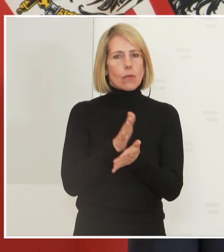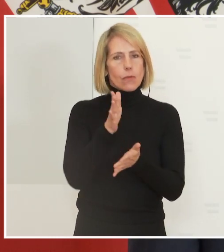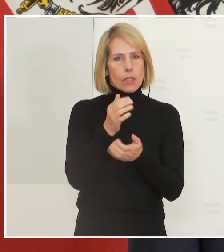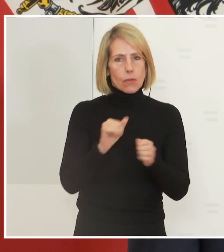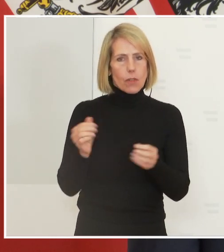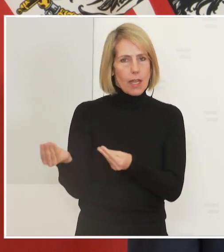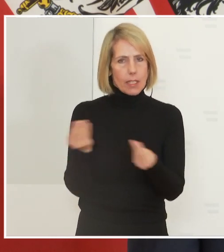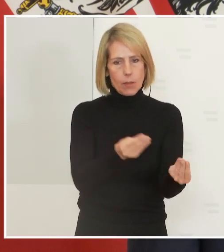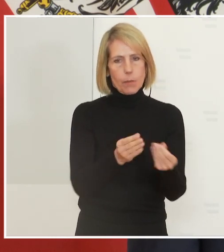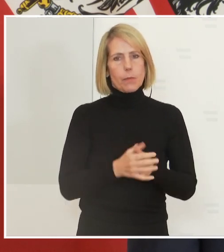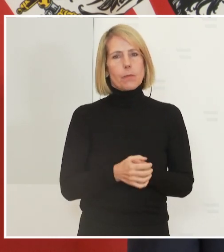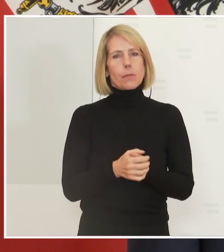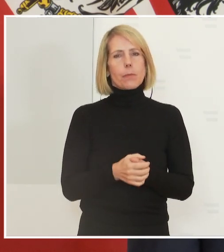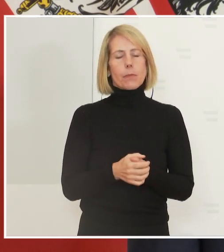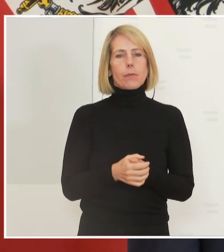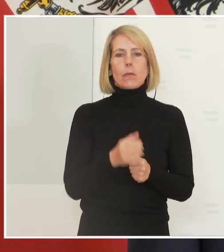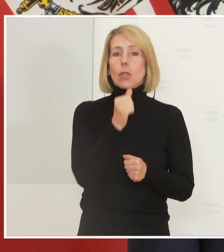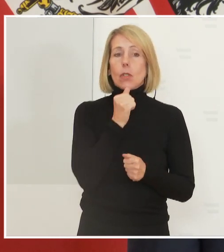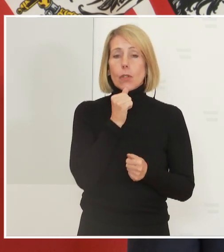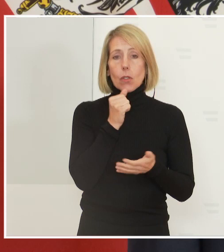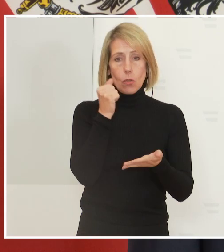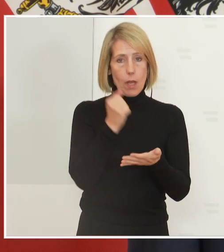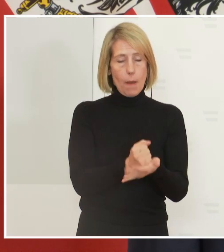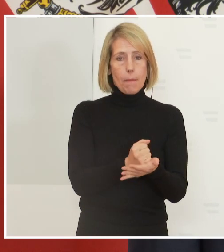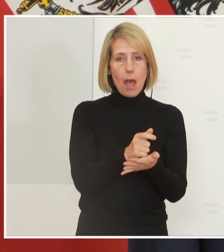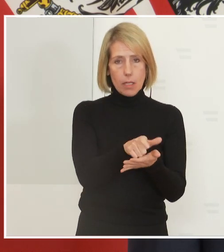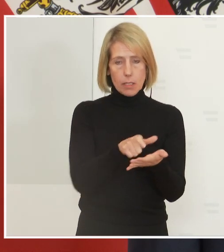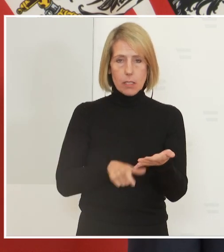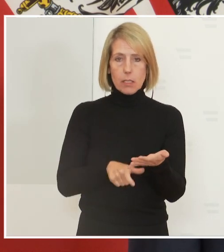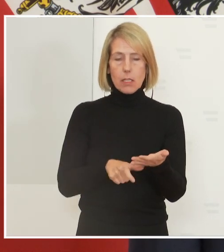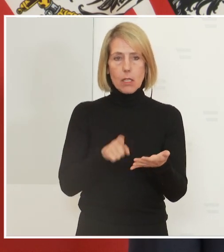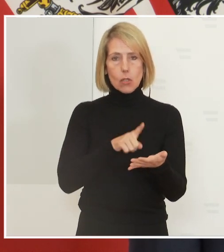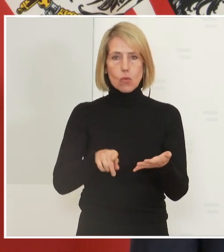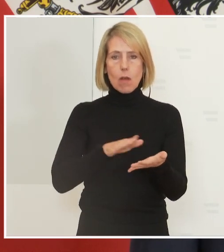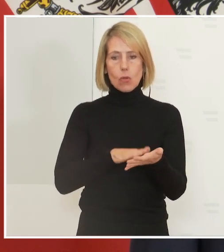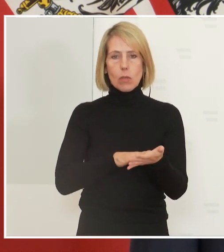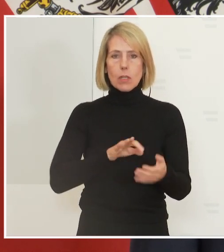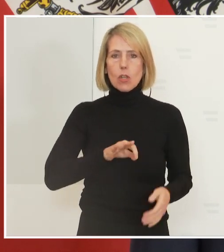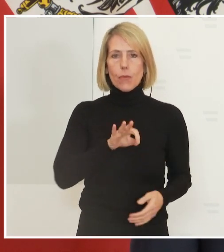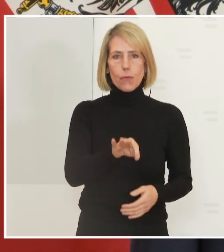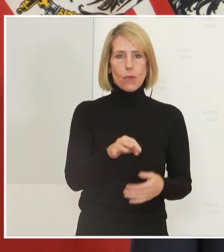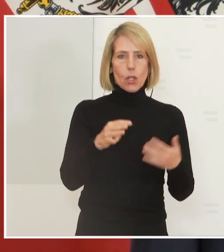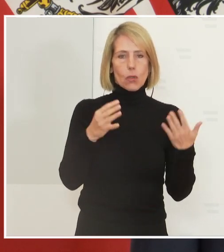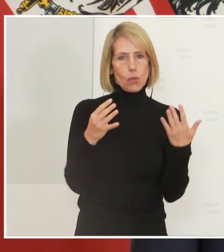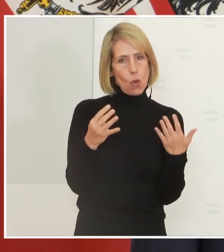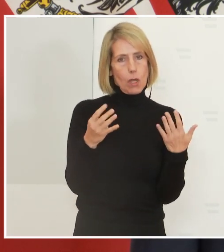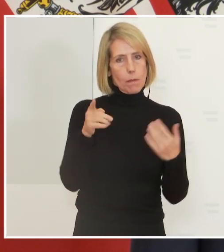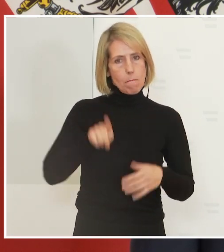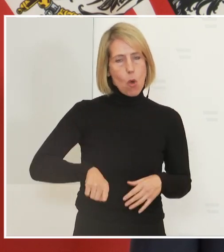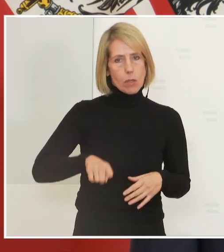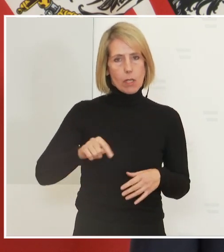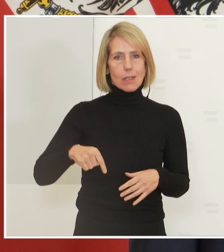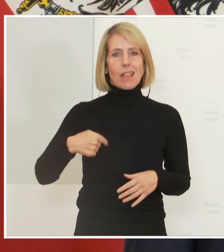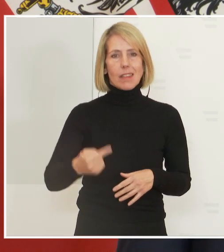Der grüne Pass wird die Gültigkeit nur für neun Monate nach der zweiten Teilimpfung